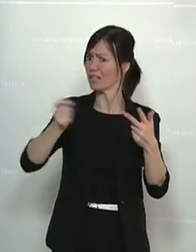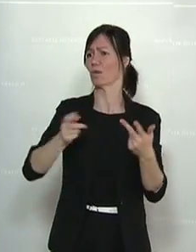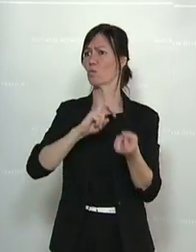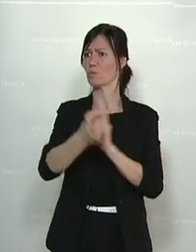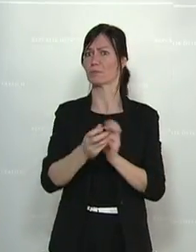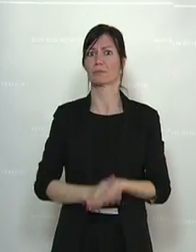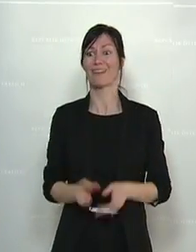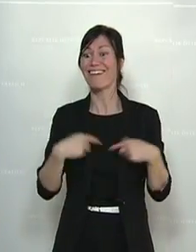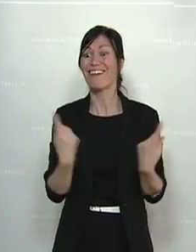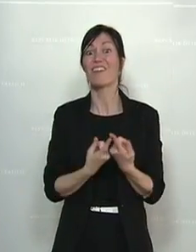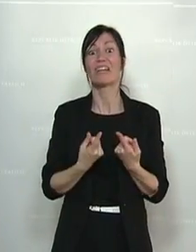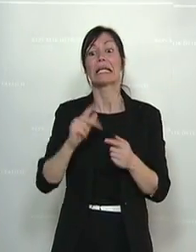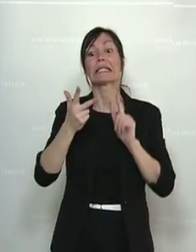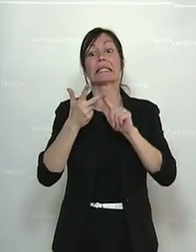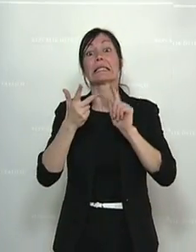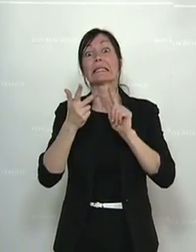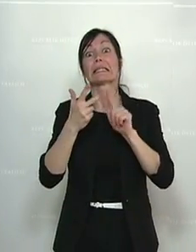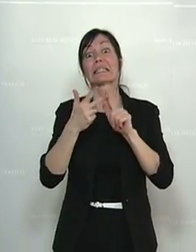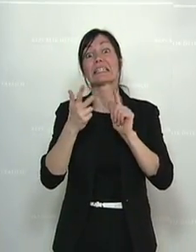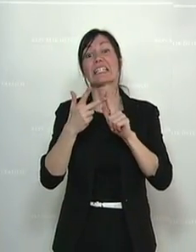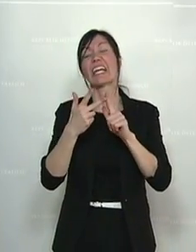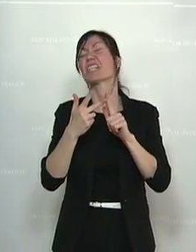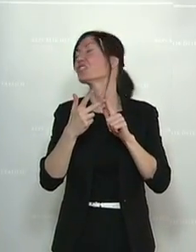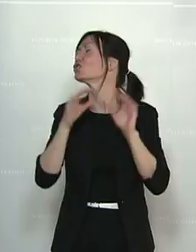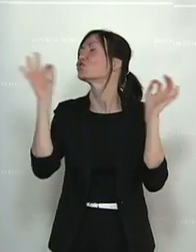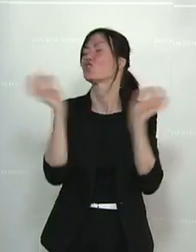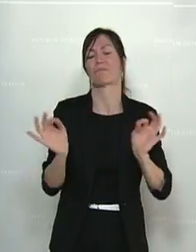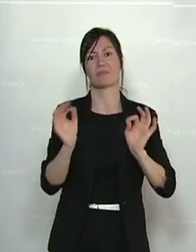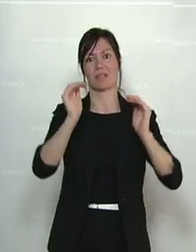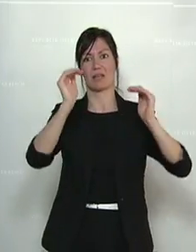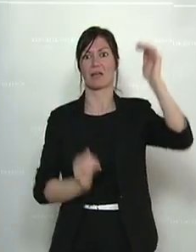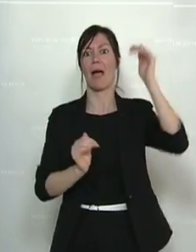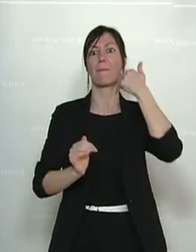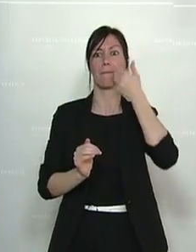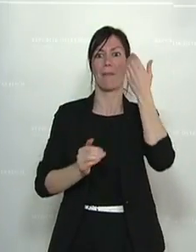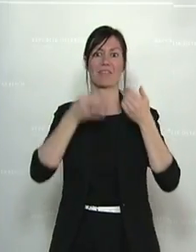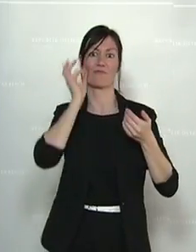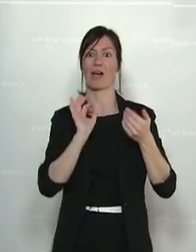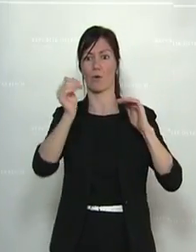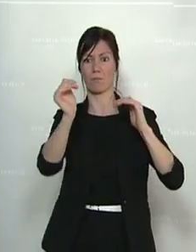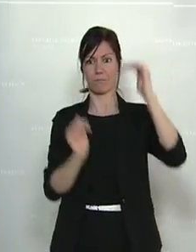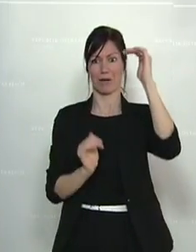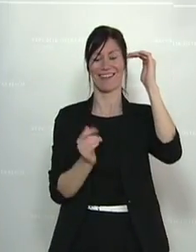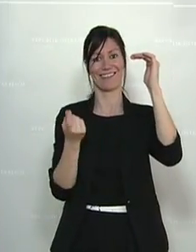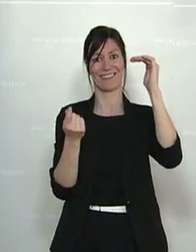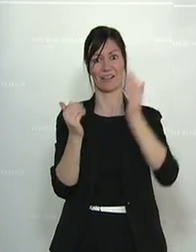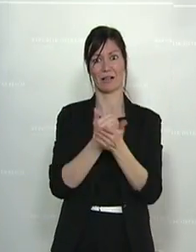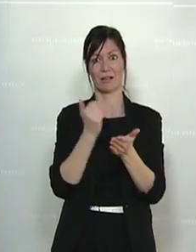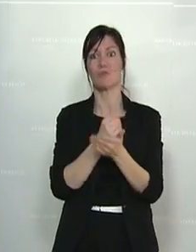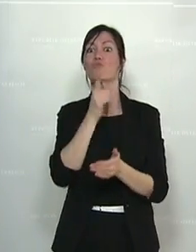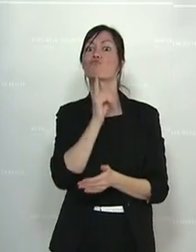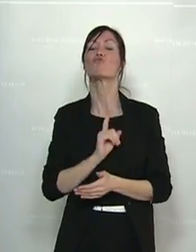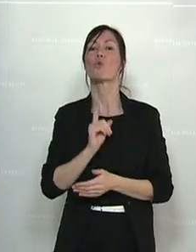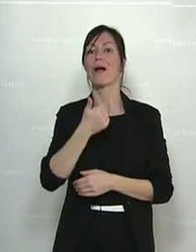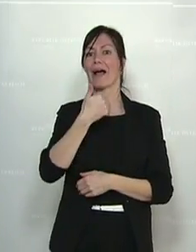Wir haben den drittgrößten Gender Pay Cap. Nur Lettland und Estland schafft es noch mehr, dass Frauen und Männer so eine Schere